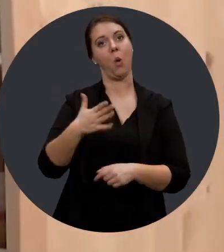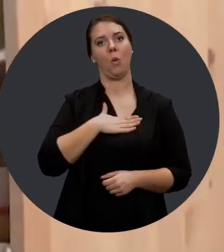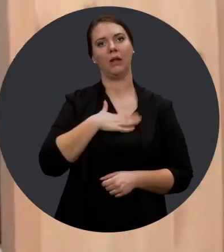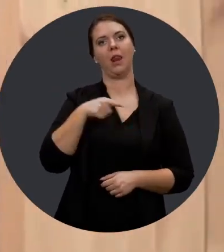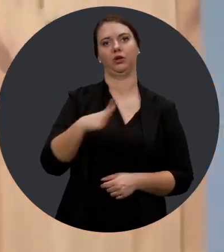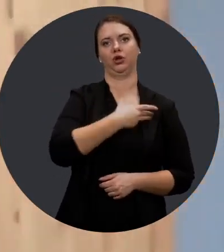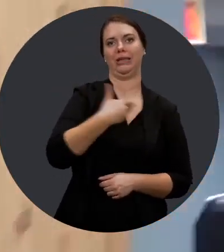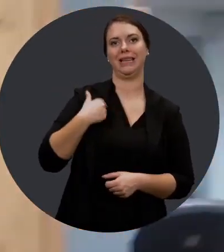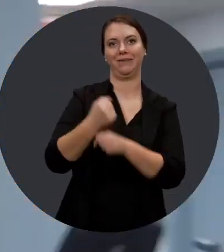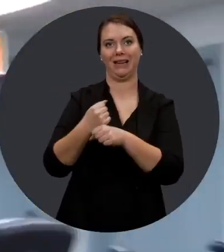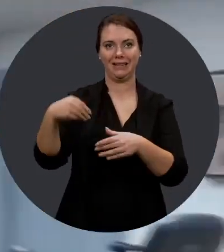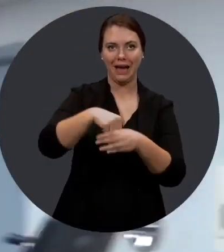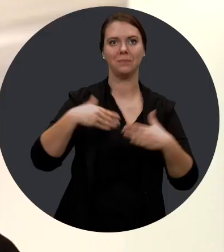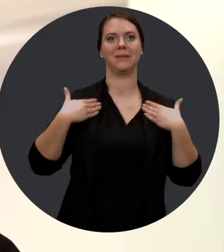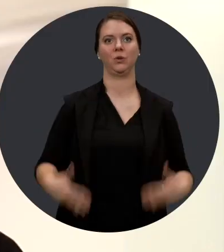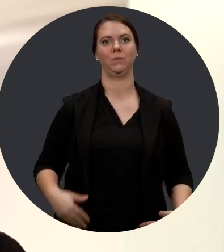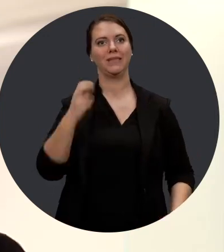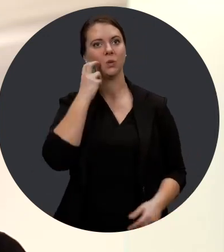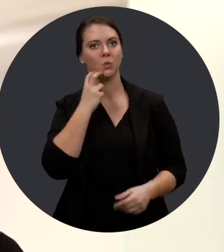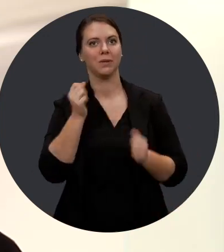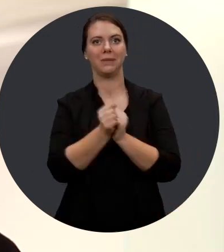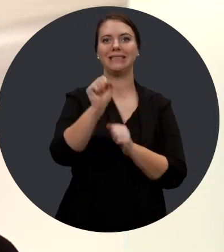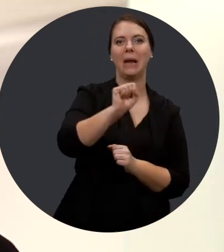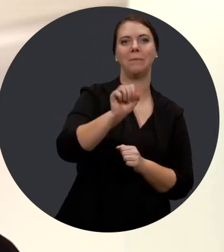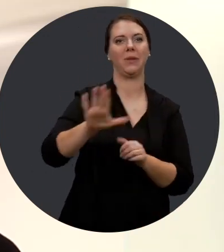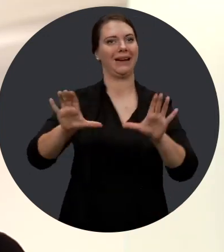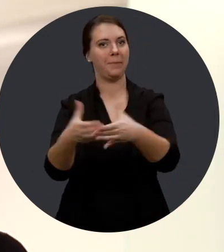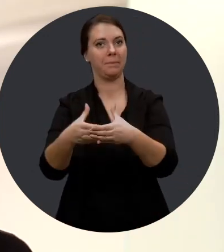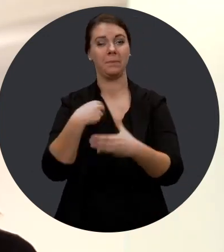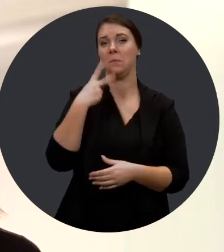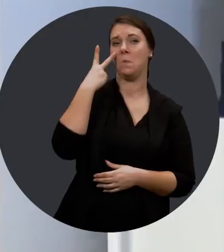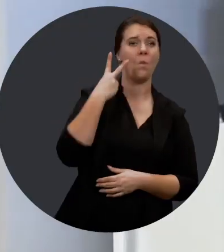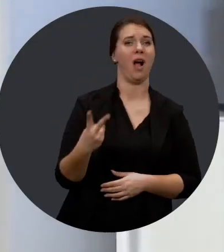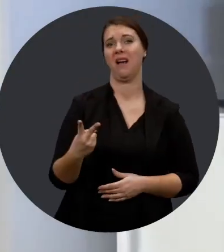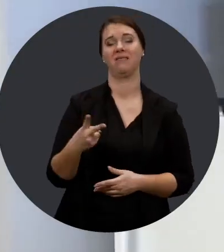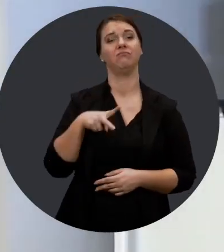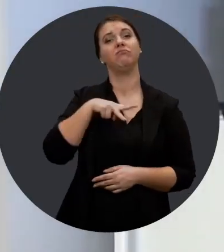on est content qu'elle ait eu l'opportunité de travailler physioverdant avec Sam et toute son équipe.